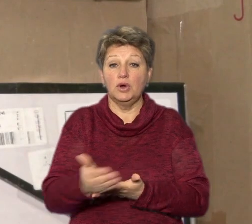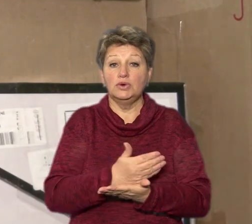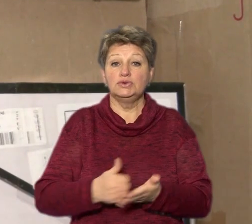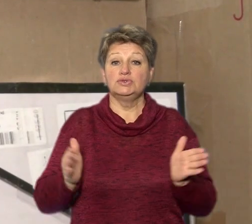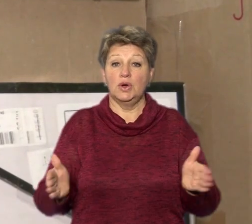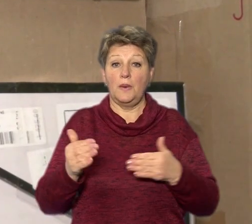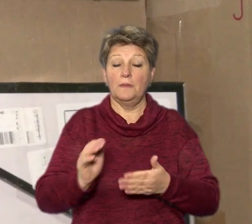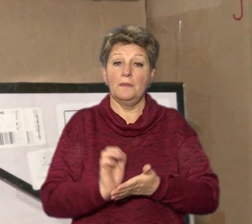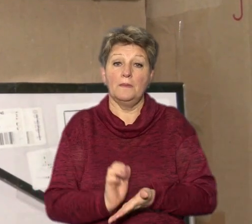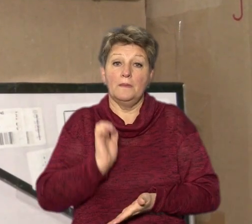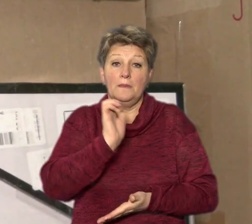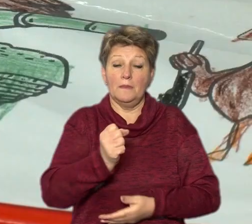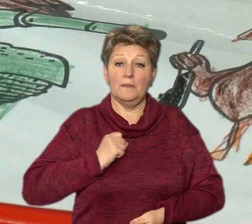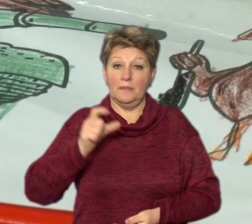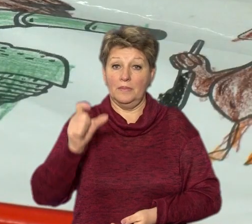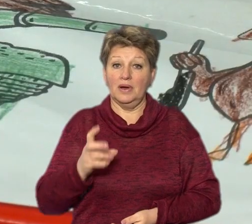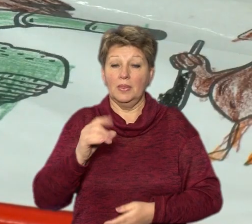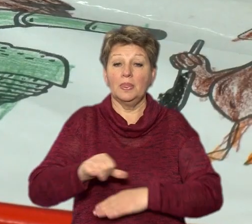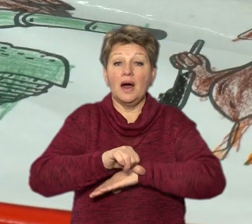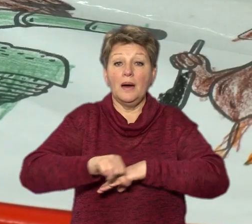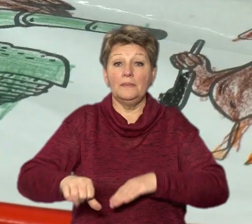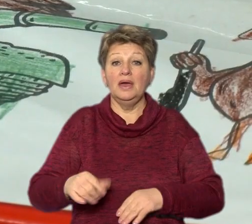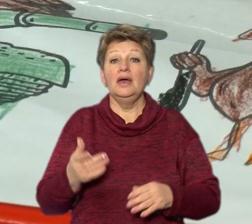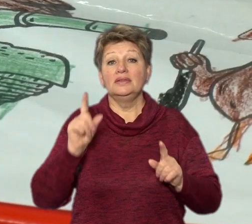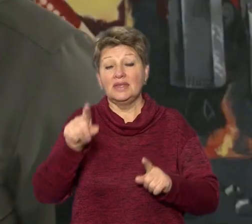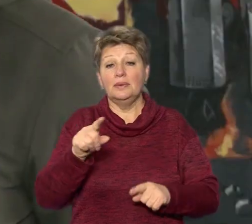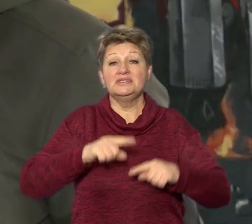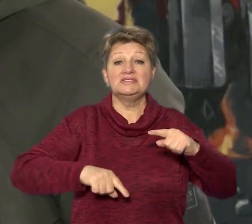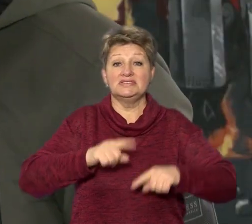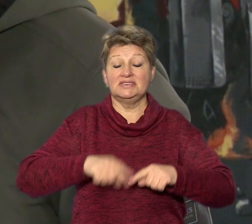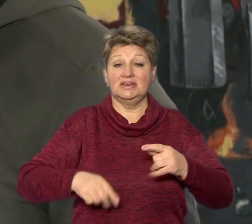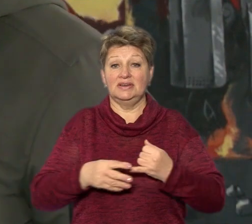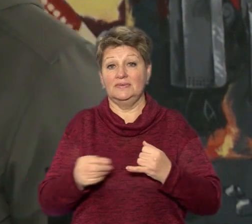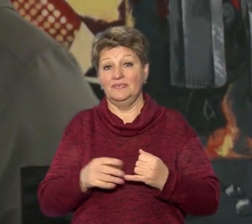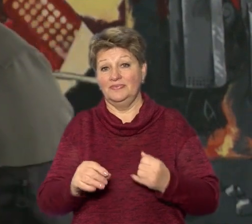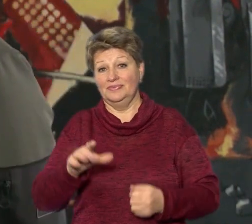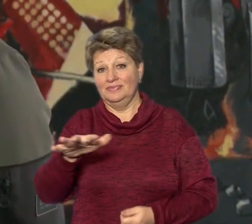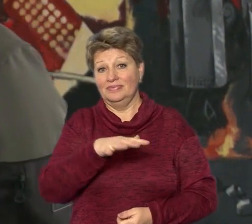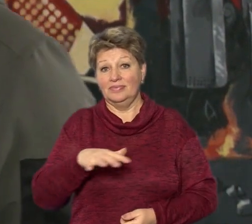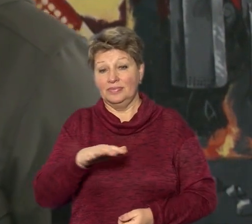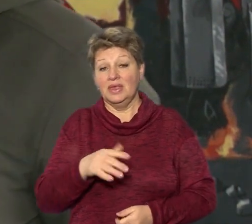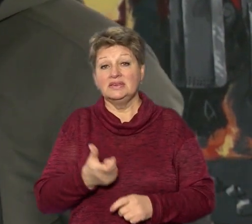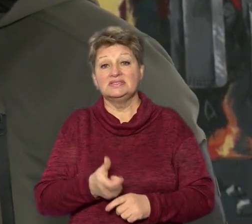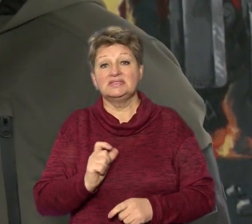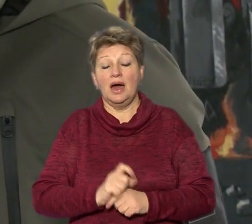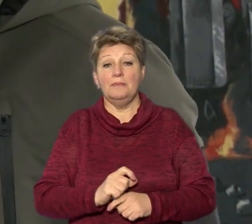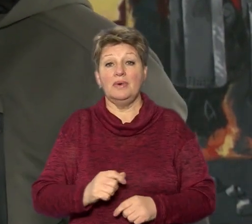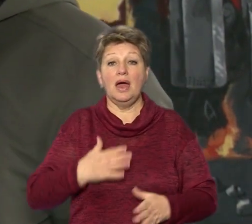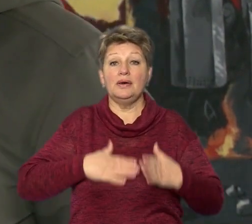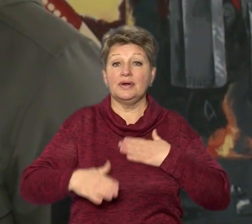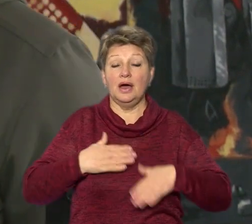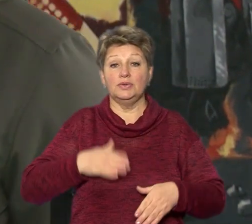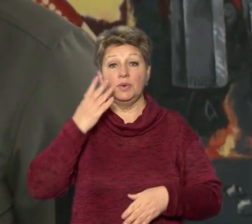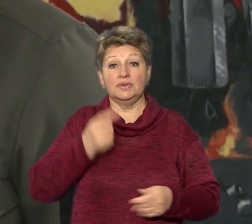відправляють бійцям на передову, які там стають звісточкою з рідних країв. Саме більше радіють, коли ти привозиш бійцям, от саме такі